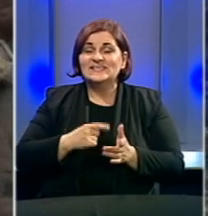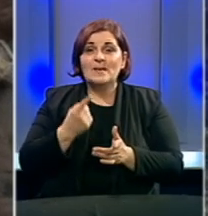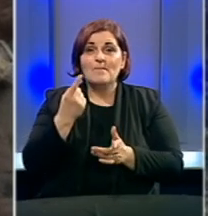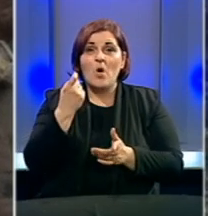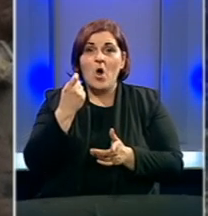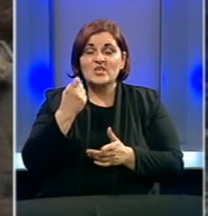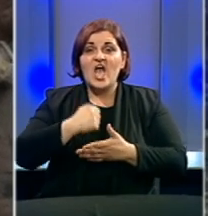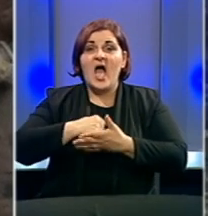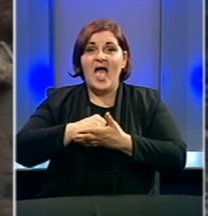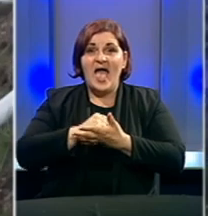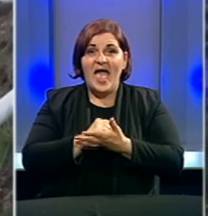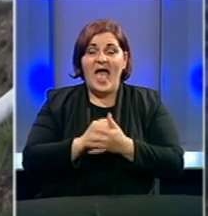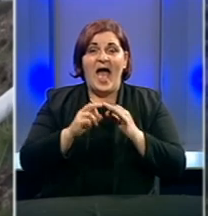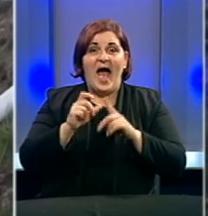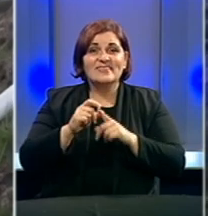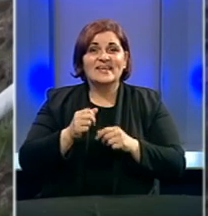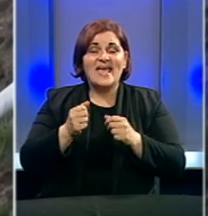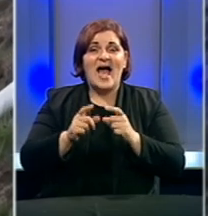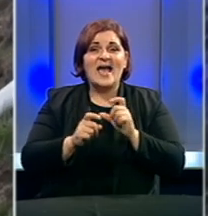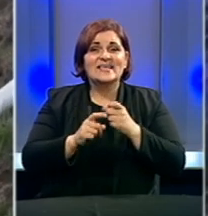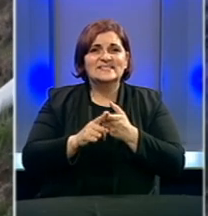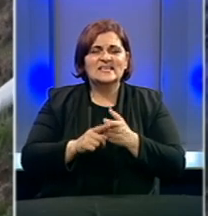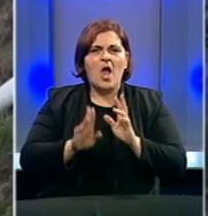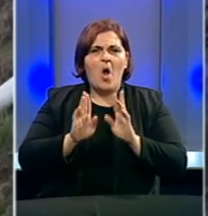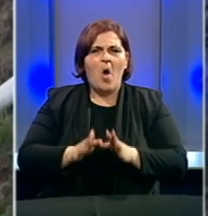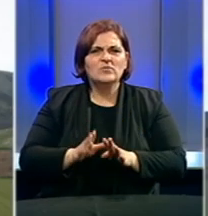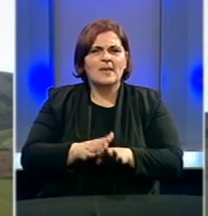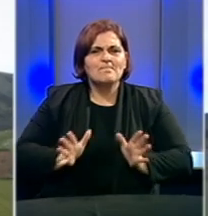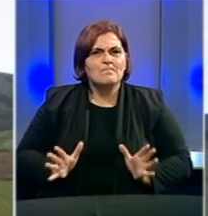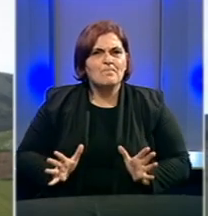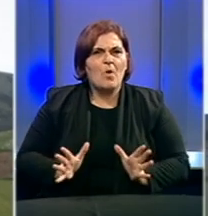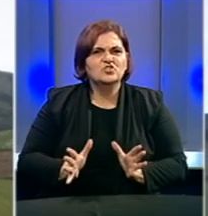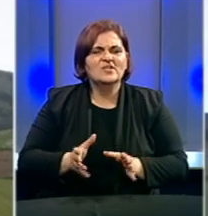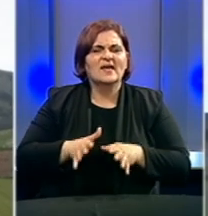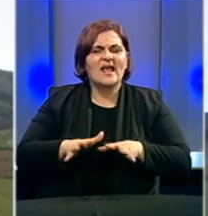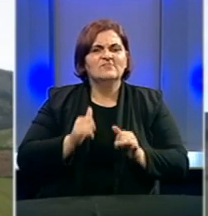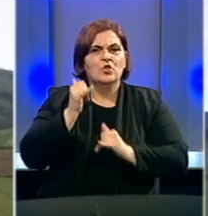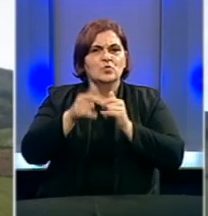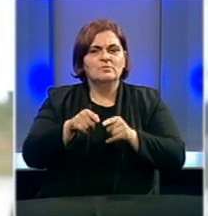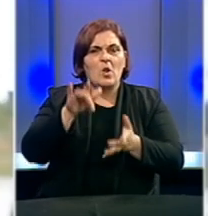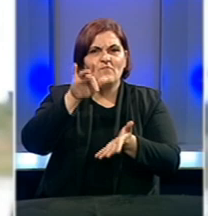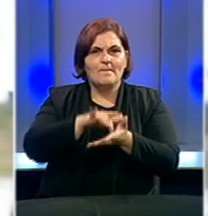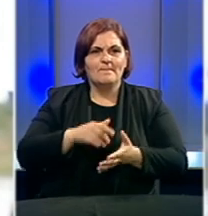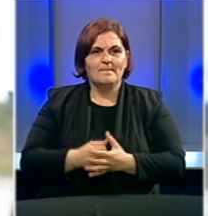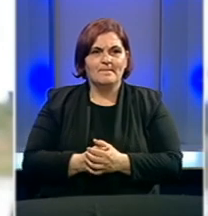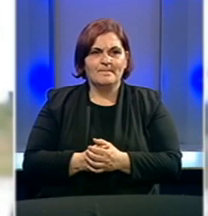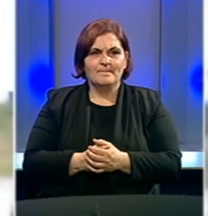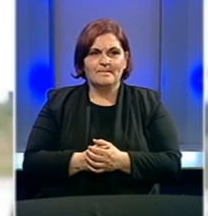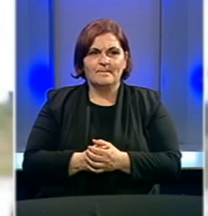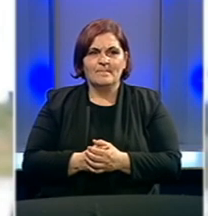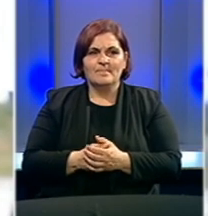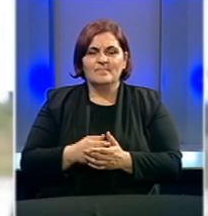jedna potvrda da je Adrijas Ki bio i ostao glavni generator razvoja turizma na ovim prostorima. Mi je